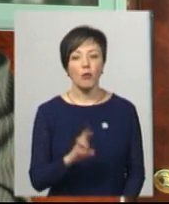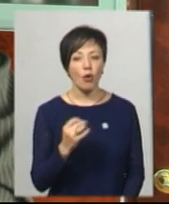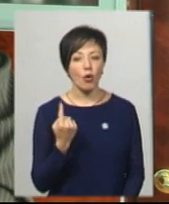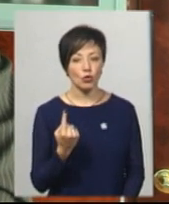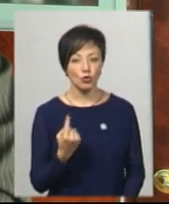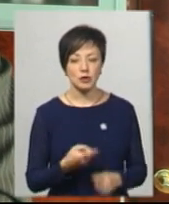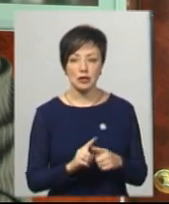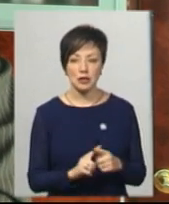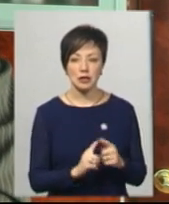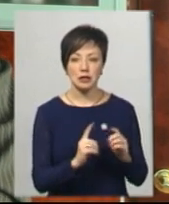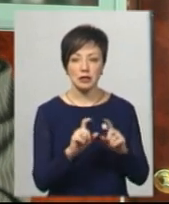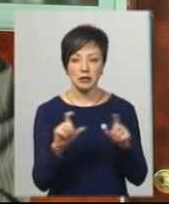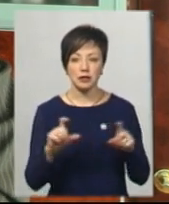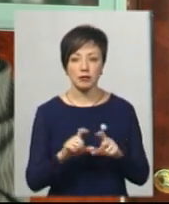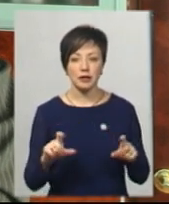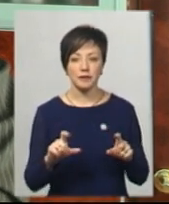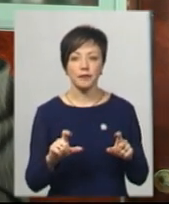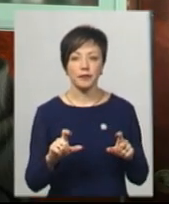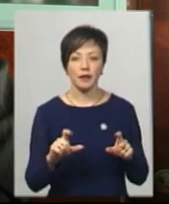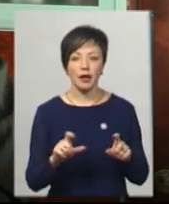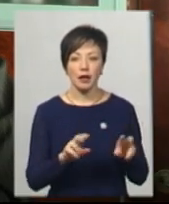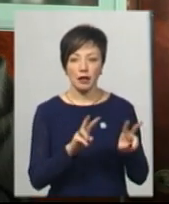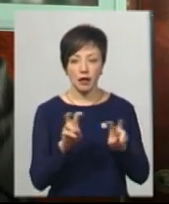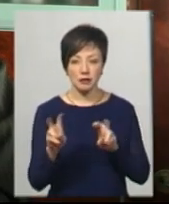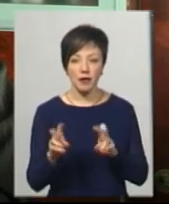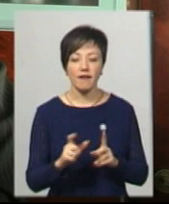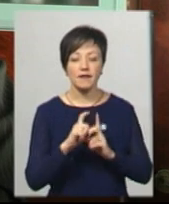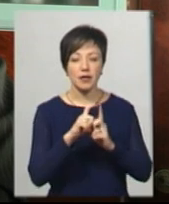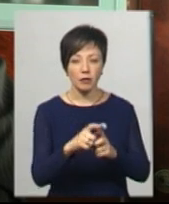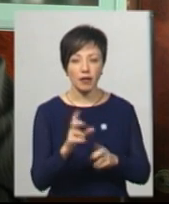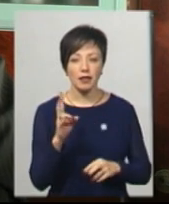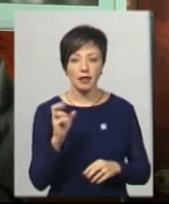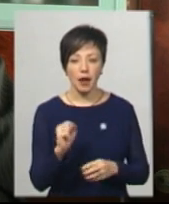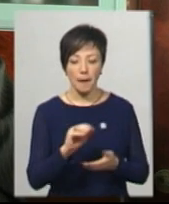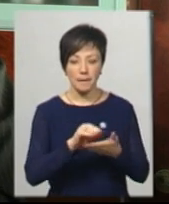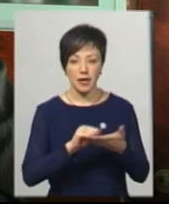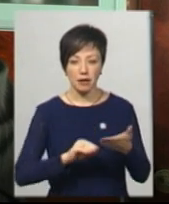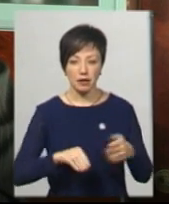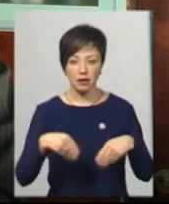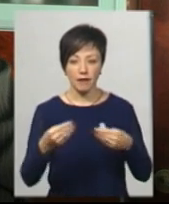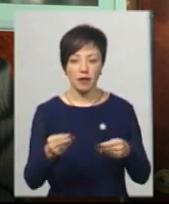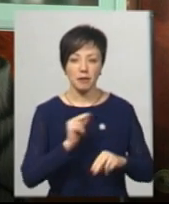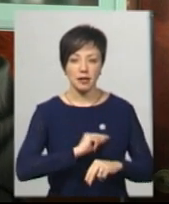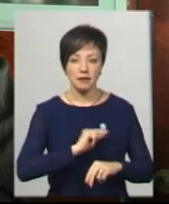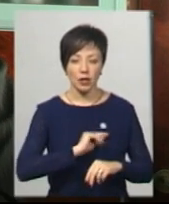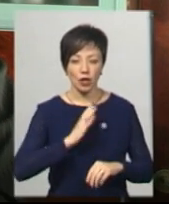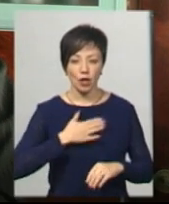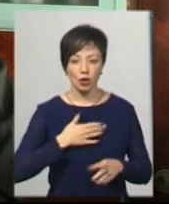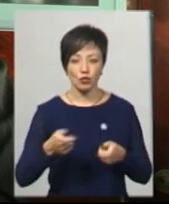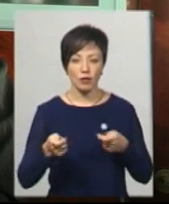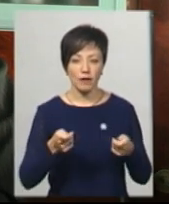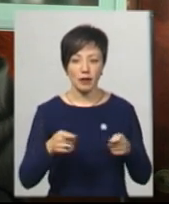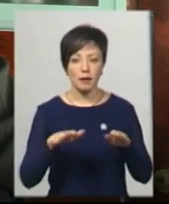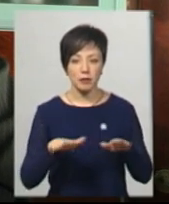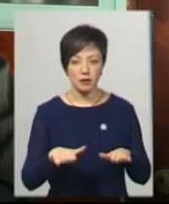із цих закладів, названих, відповідь на припис, яку надавали працівники нашого управління на